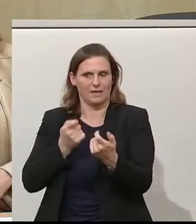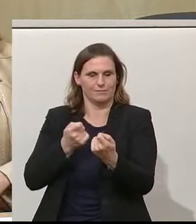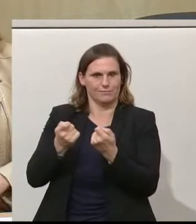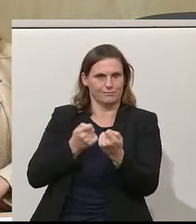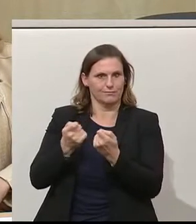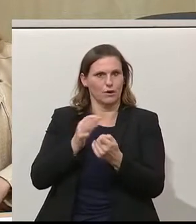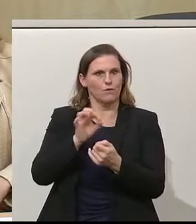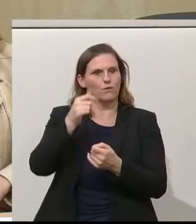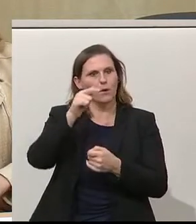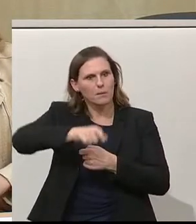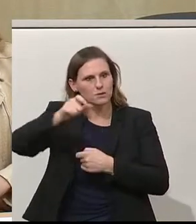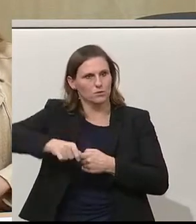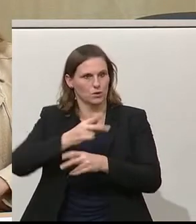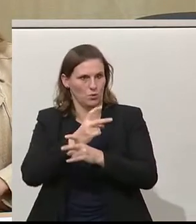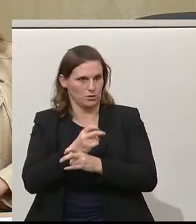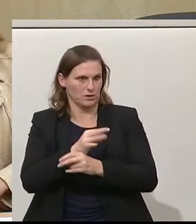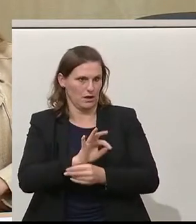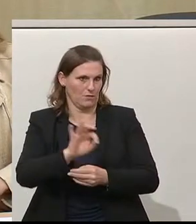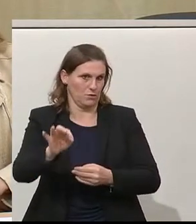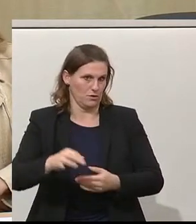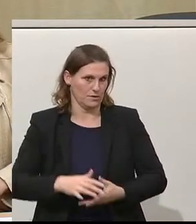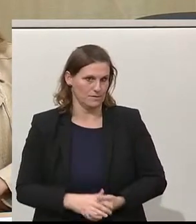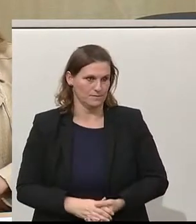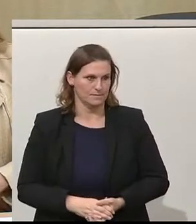der Österreicherinnen und Österreicher, meine sehr geehrten Damen und Herren.